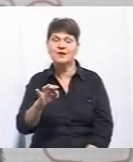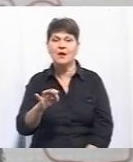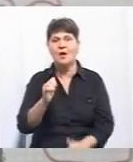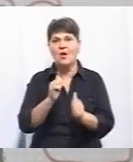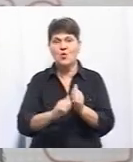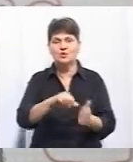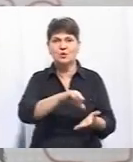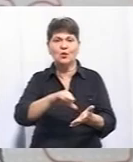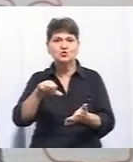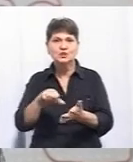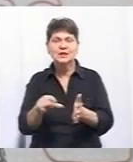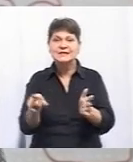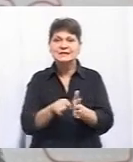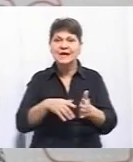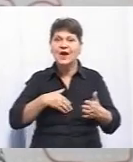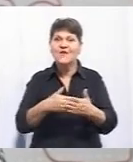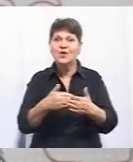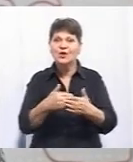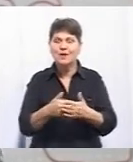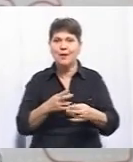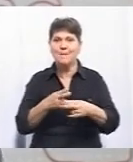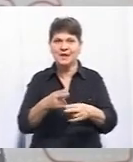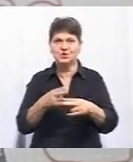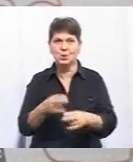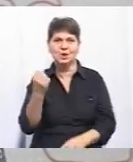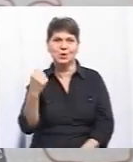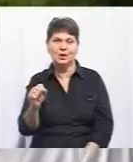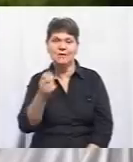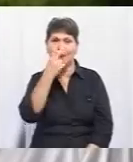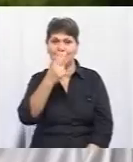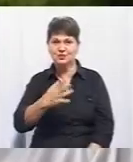разом із волонтером. Як усе відбувалося, бачила Наталя Колодій.